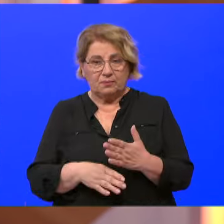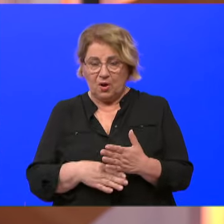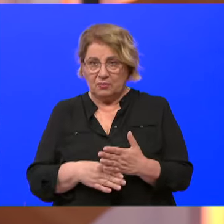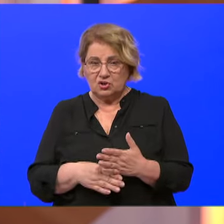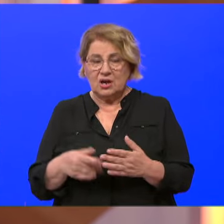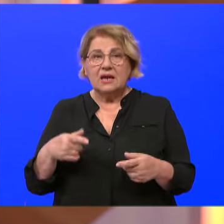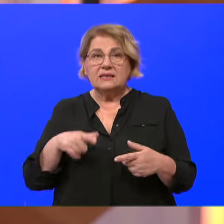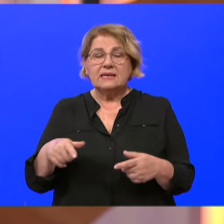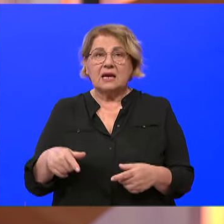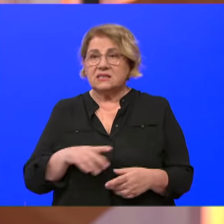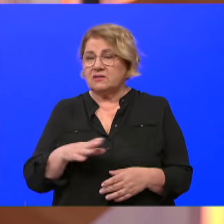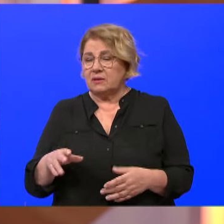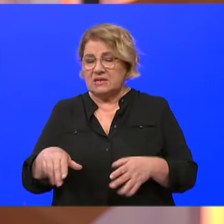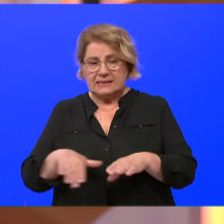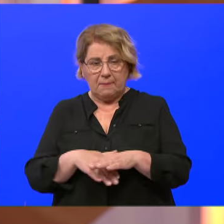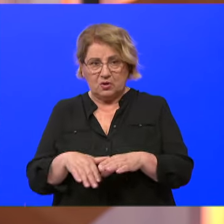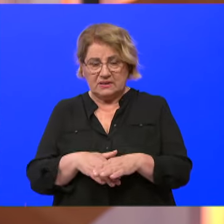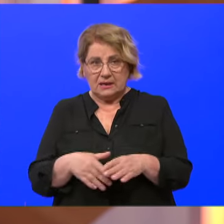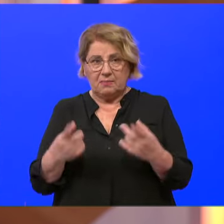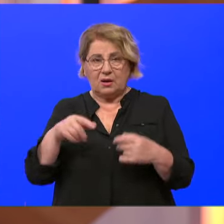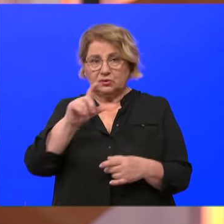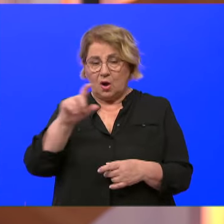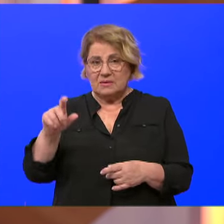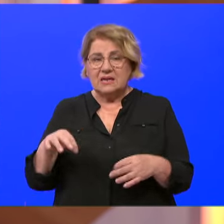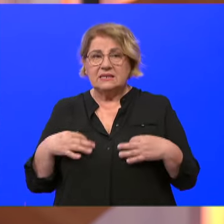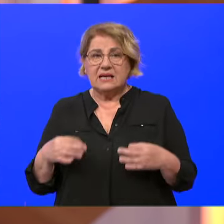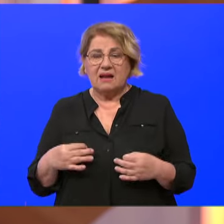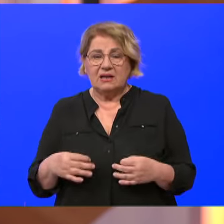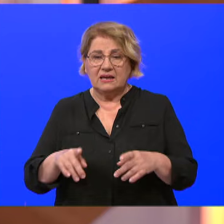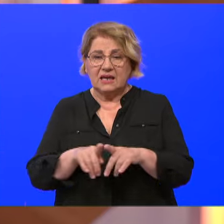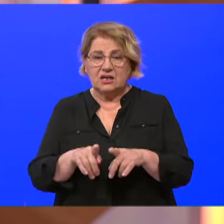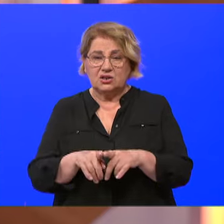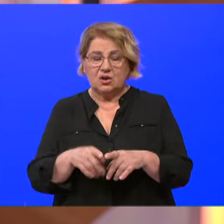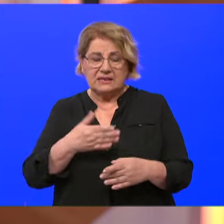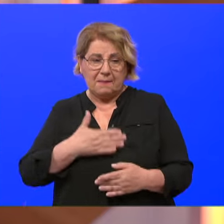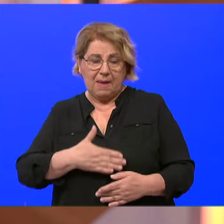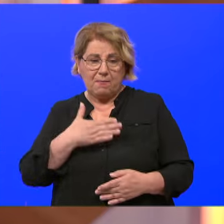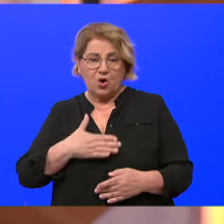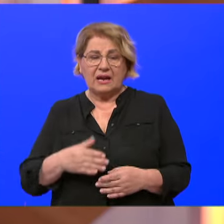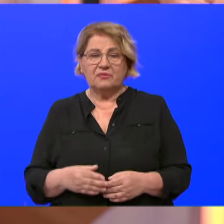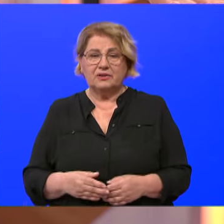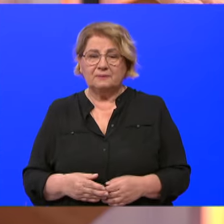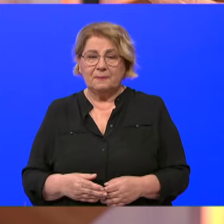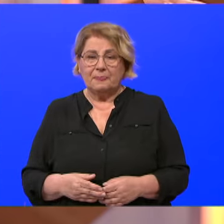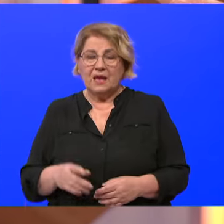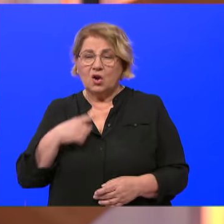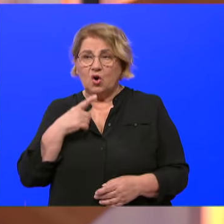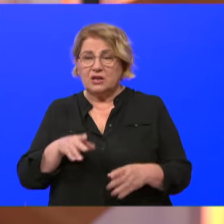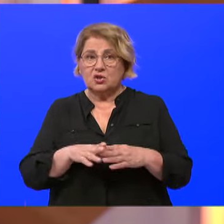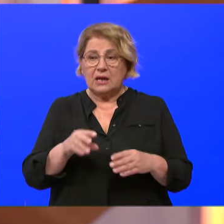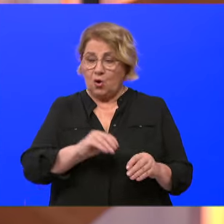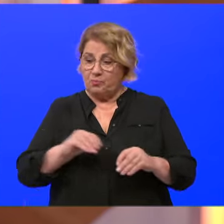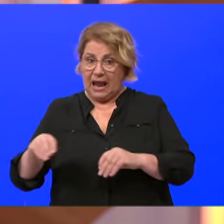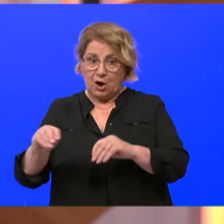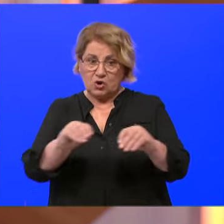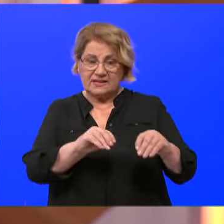Domom zdravlja. I u pregovorima smo za mamograf koji je mobilni mamograf.